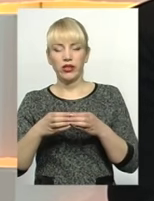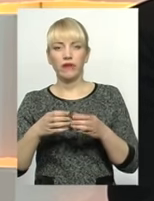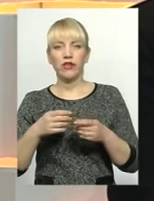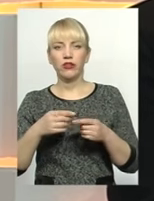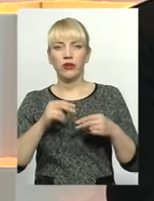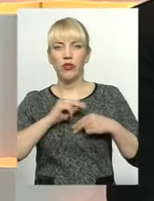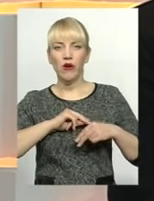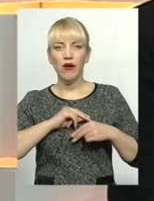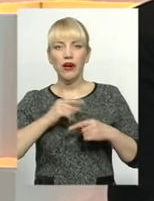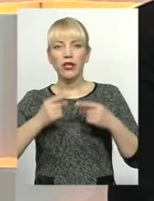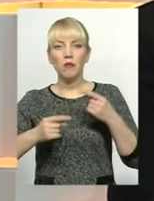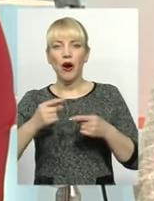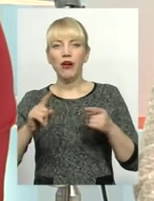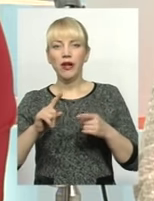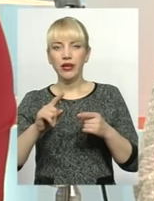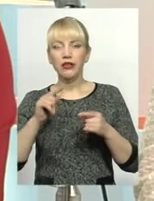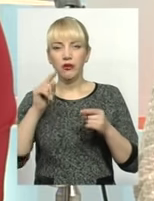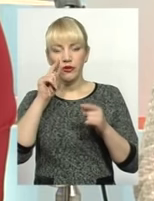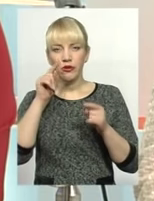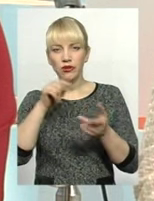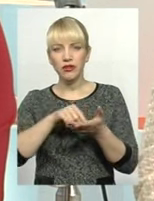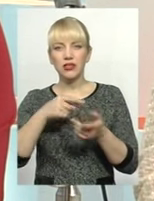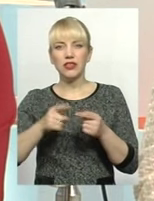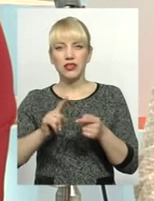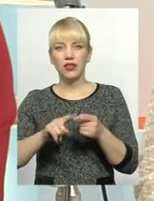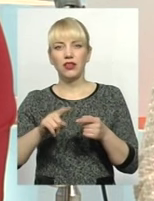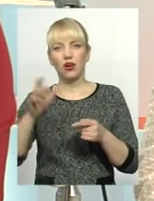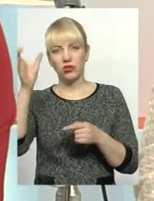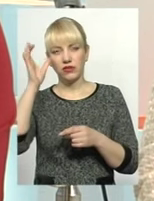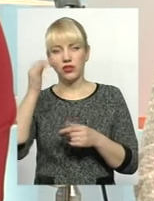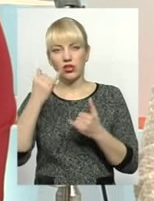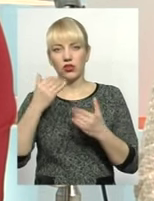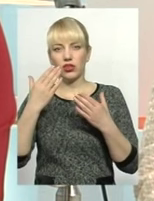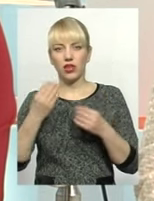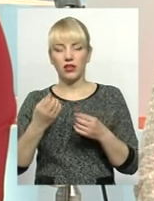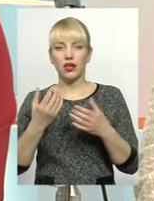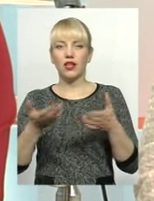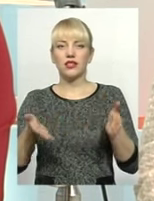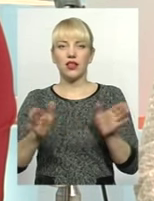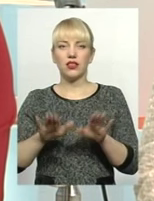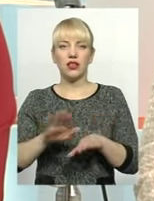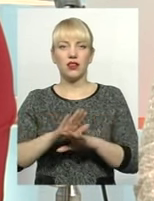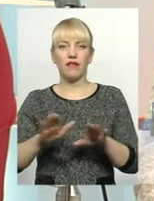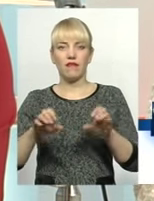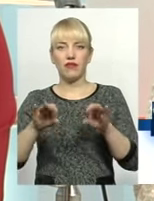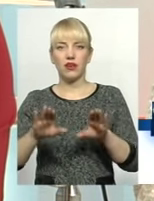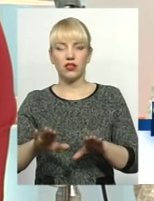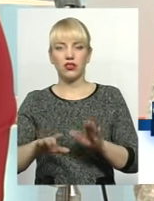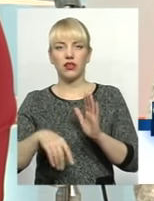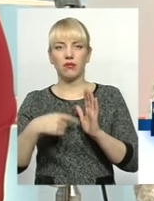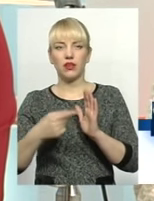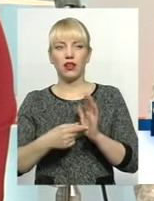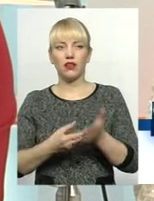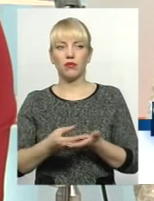стосуються саме профтехосвіти, на сьогоднішній день у нас тільки залишилося невирішеним питання проплата за